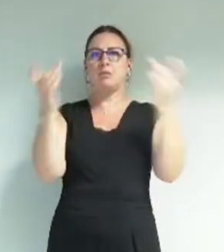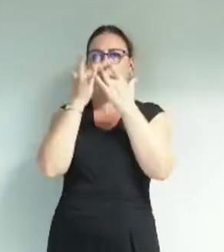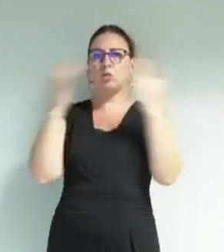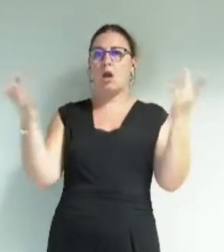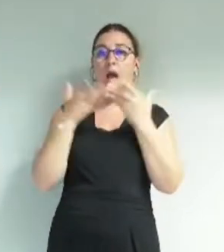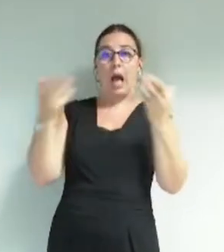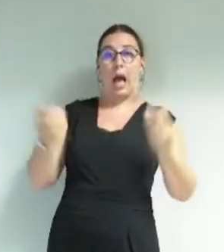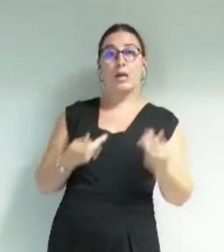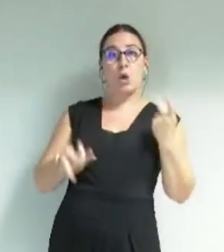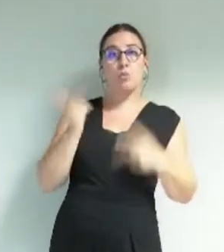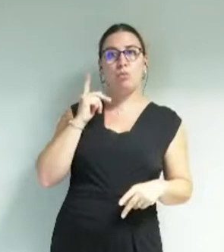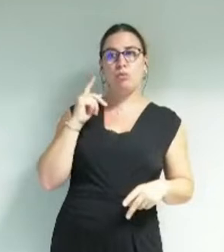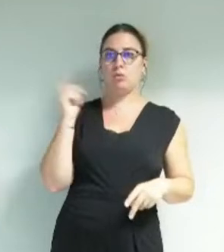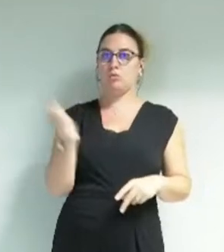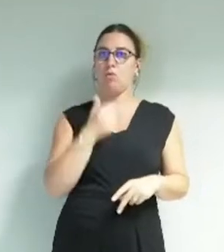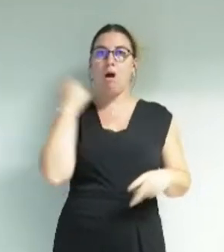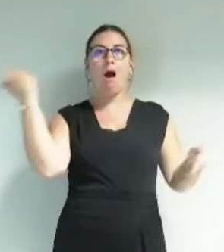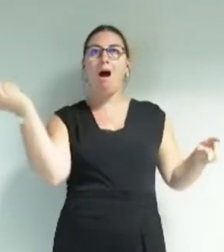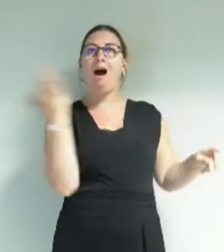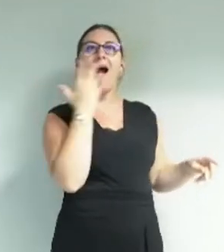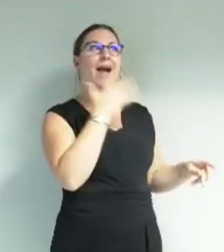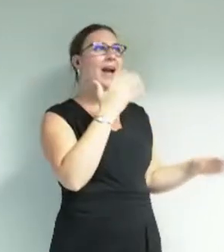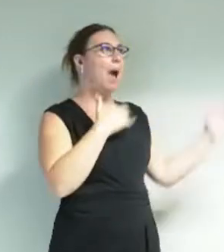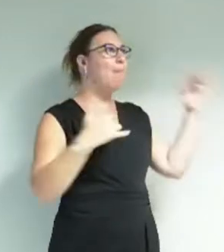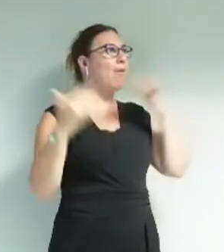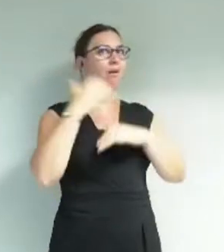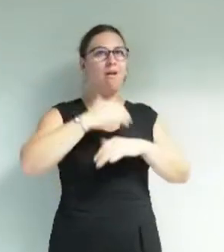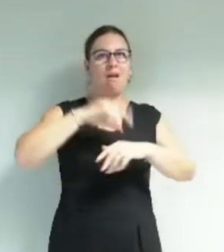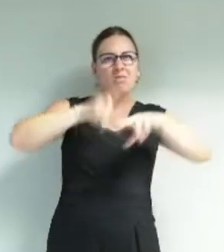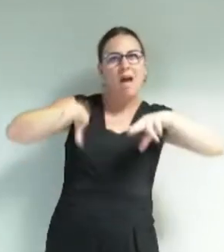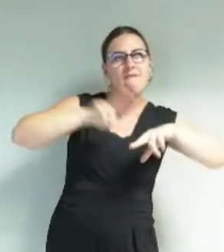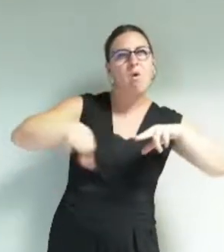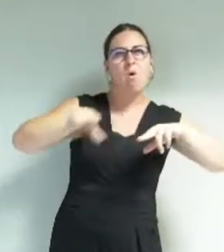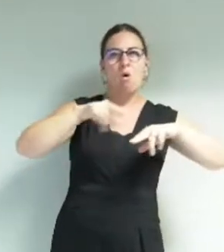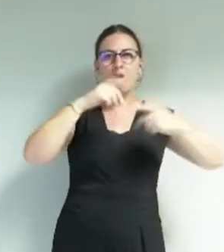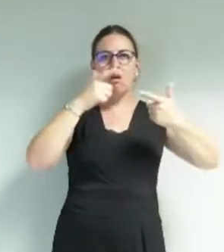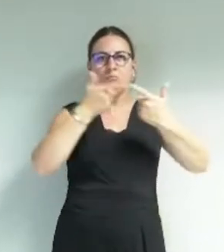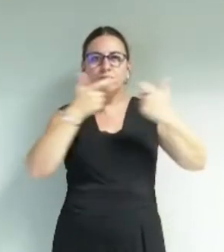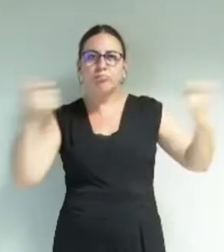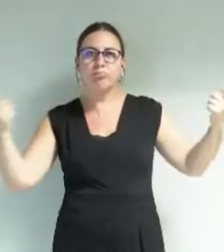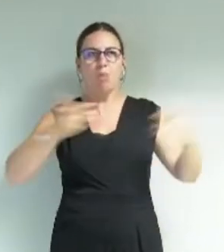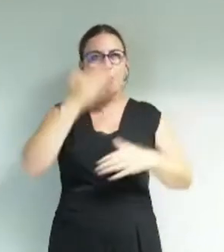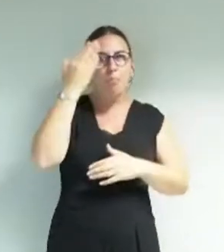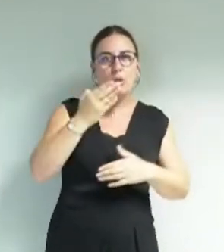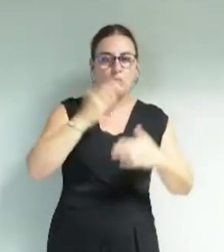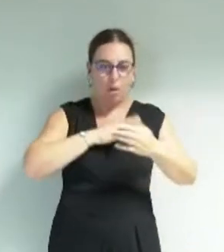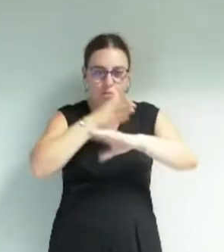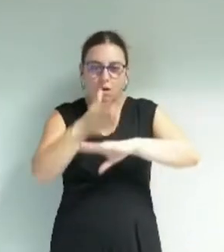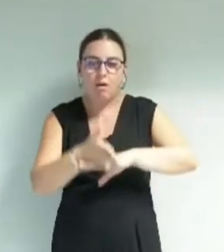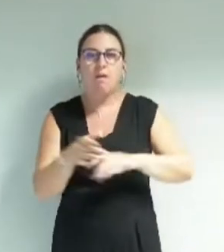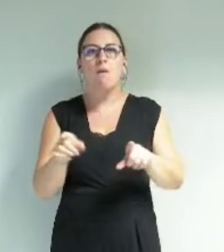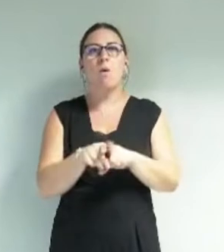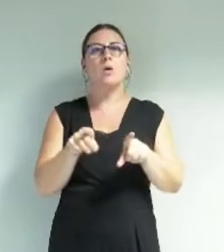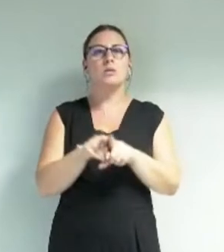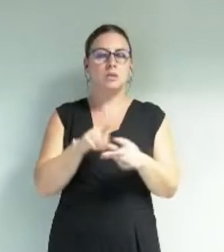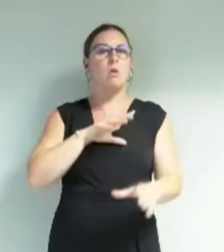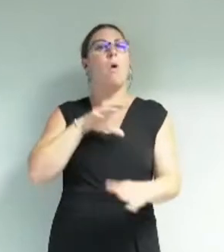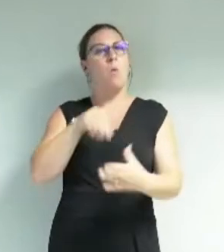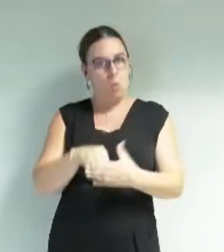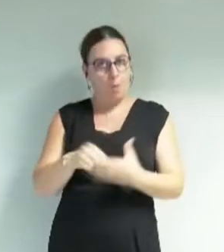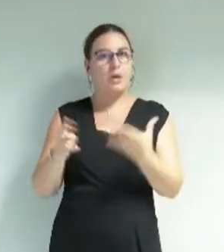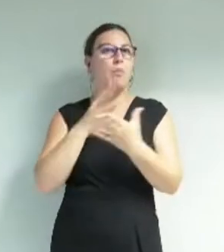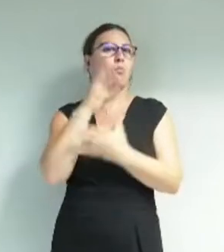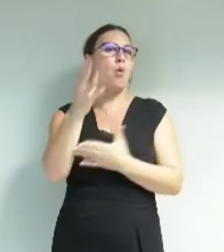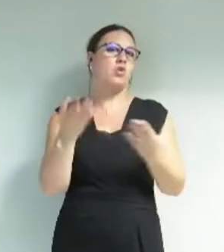plus accueillants pour toutes et tous, une adaptation des locaux, de leurs usages, de leurs abords est nécessaire. Ce travail est partie intégrante des projets